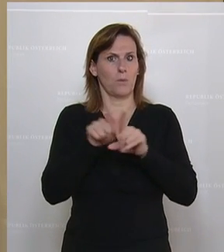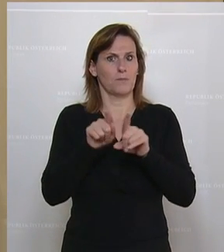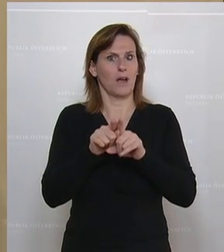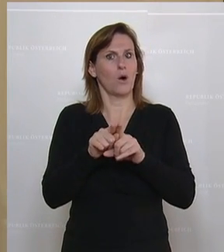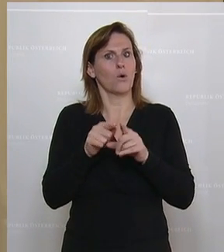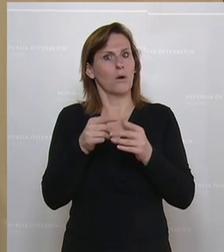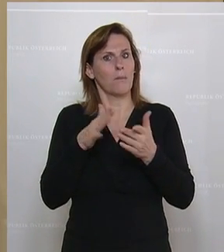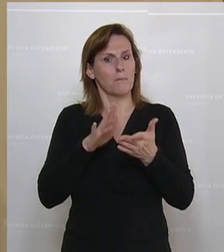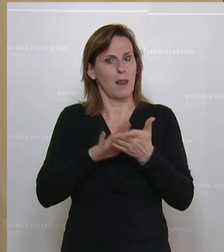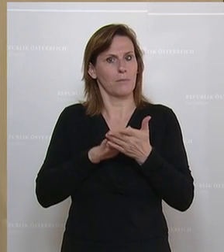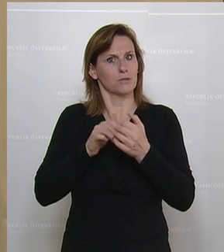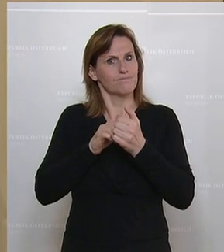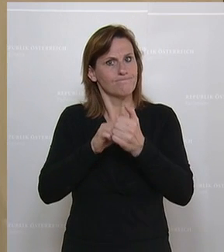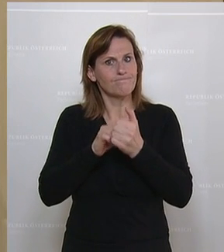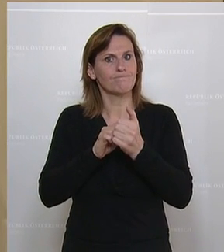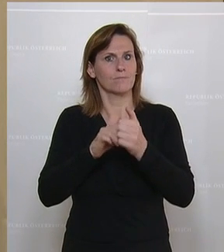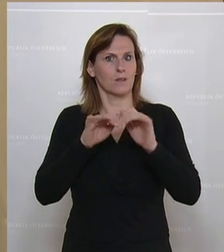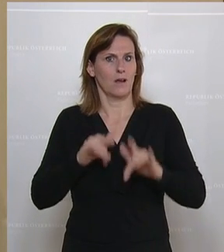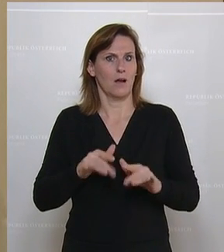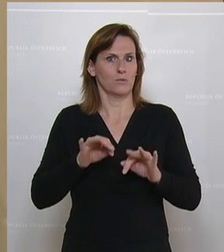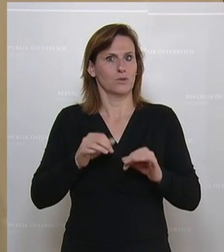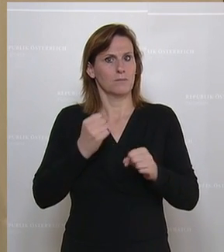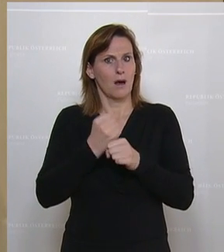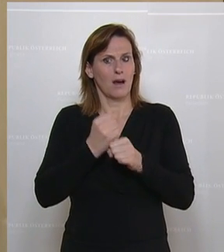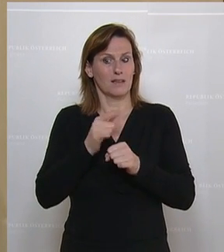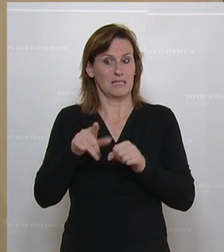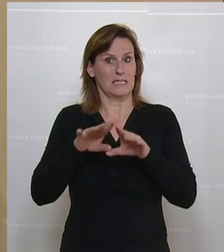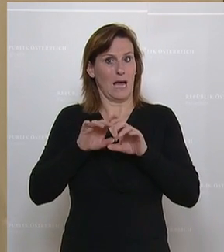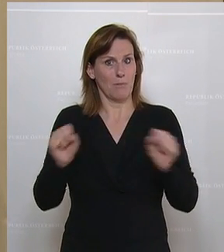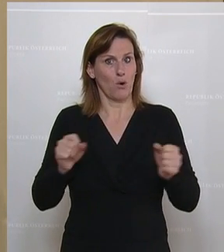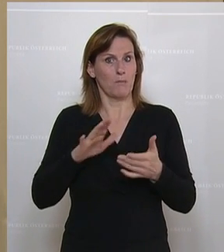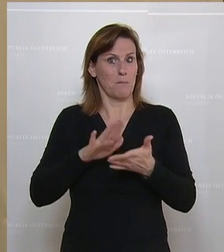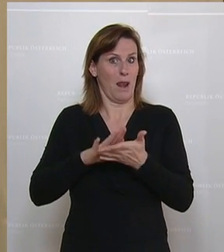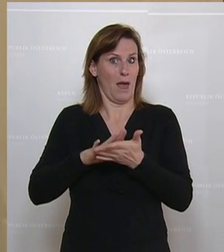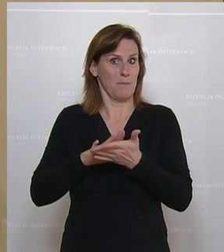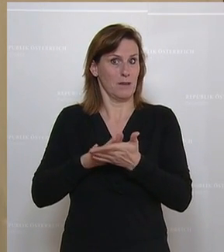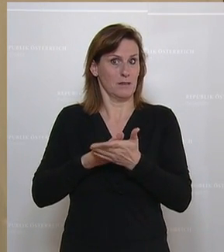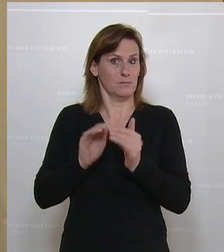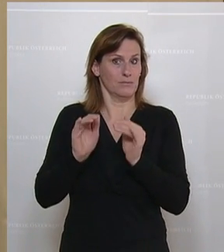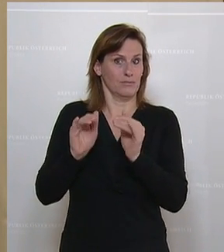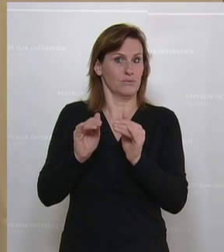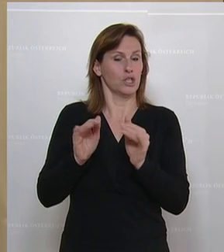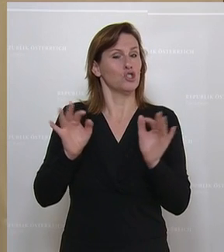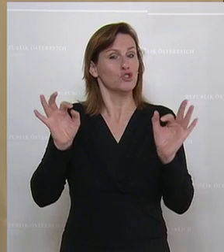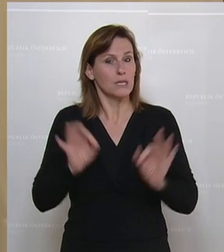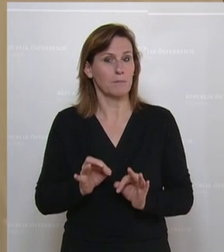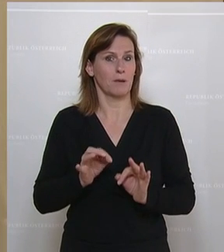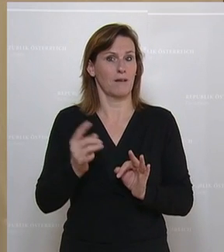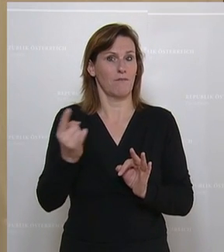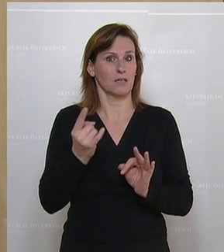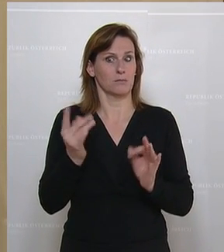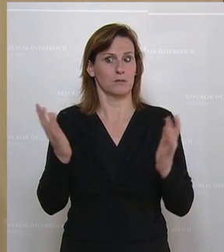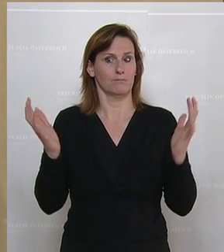weiterhin einsetzen. Ich glaube, wir müssen alles tun, das dieses Abkommen erhalten wird, weil das Schlimmste, was uns geschehen kann, ist ein